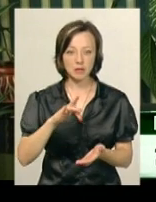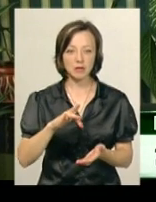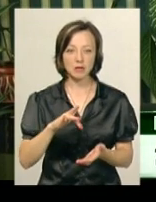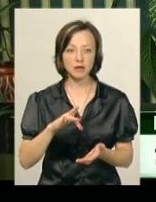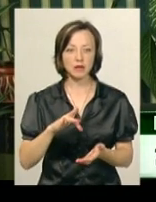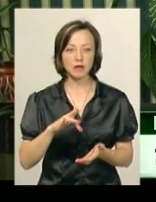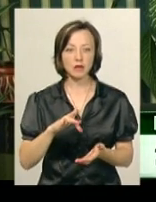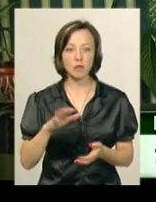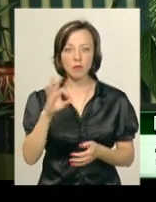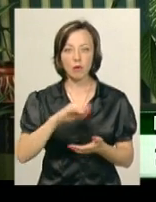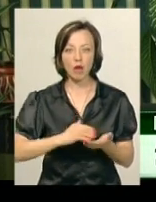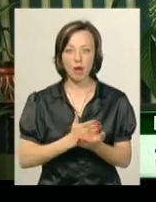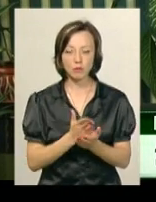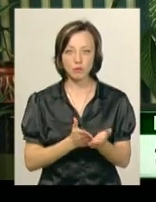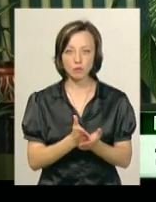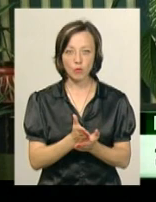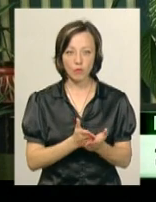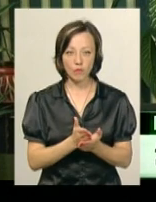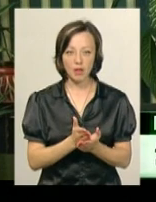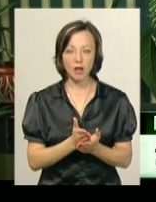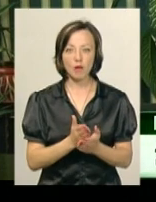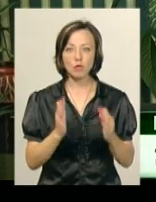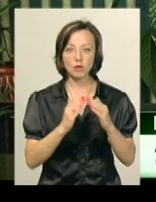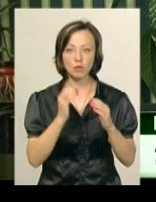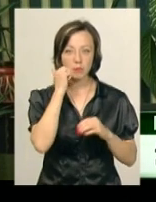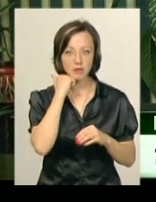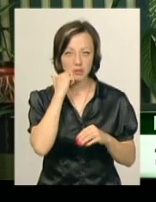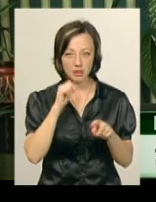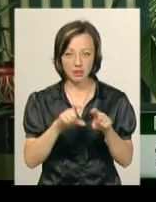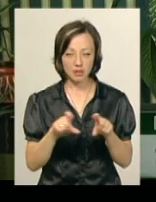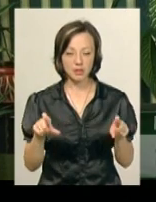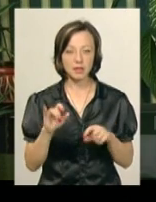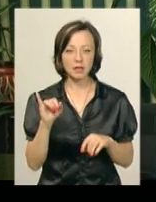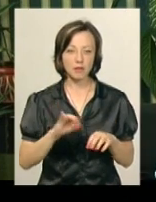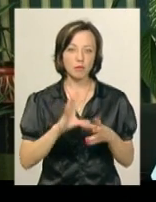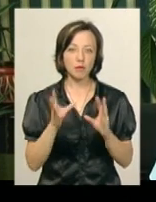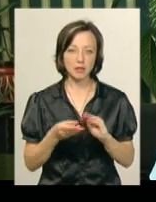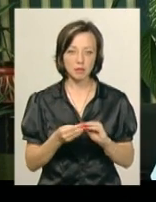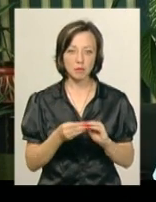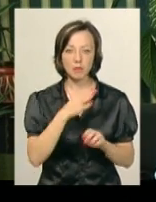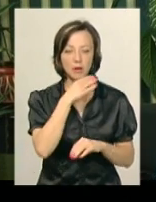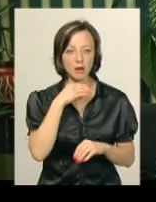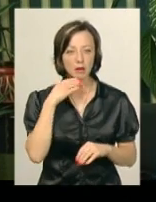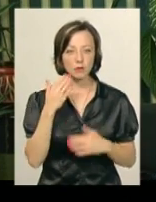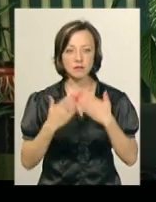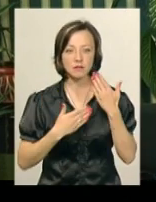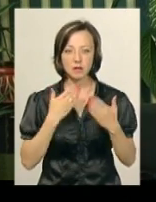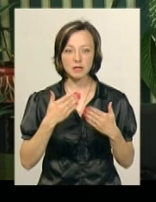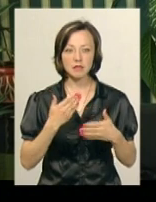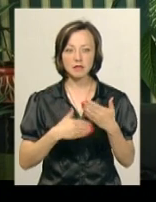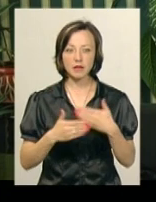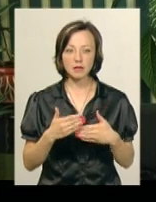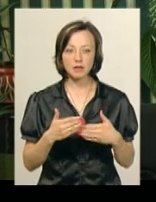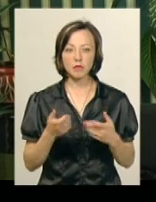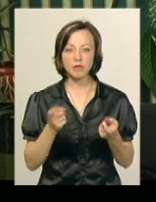про якість обслуговування в геріатричному пенсіонаті. І, в принципі, досить багато звернень із інвалідів